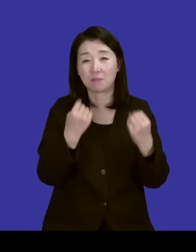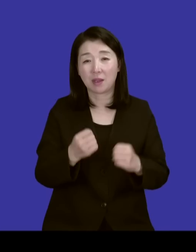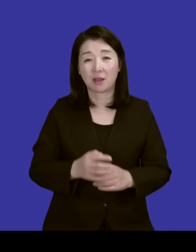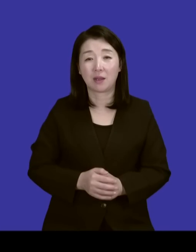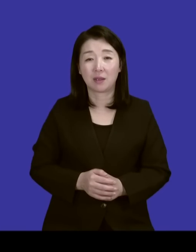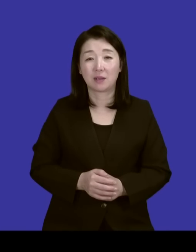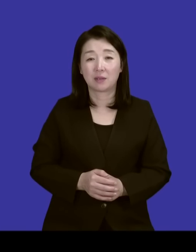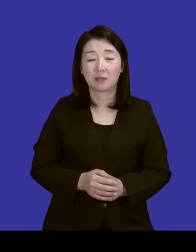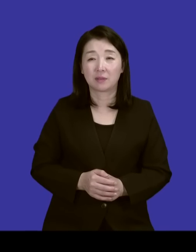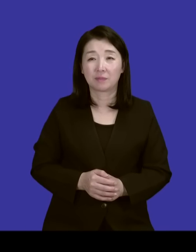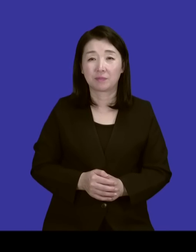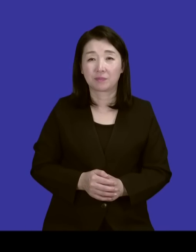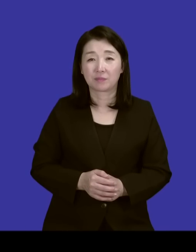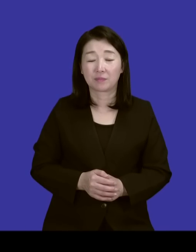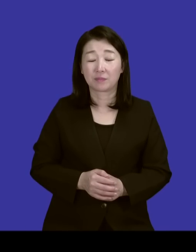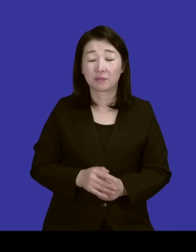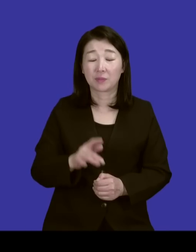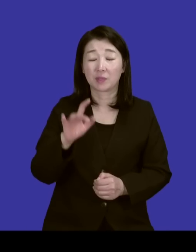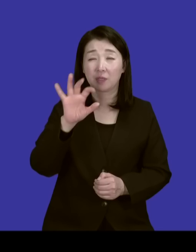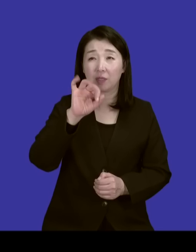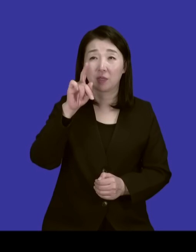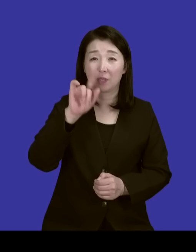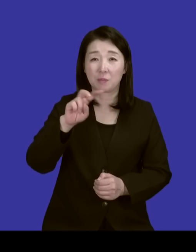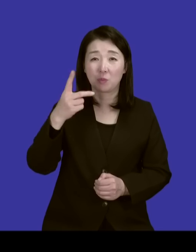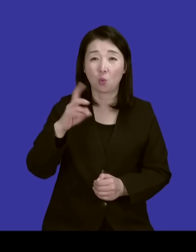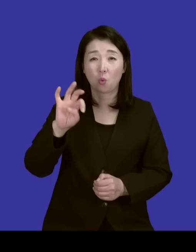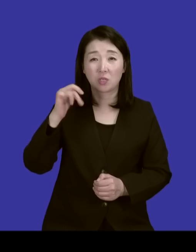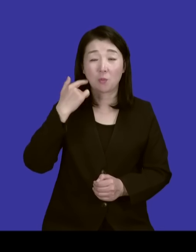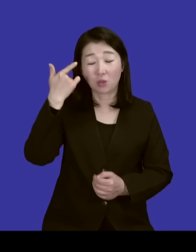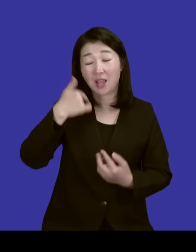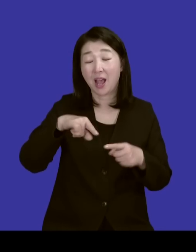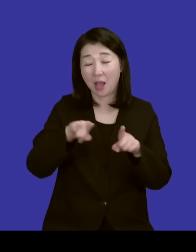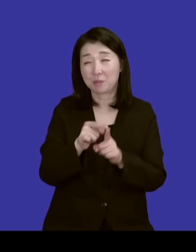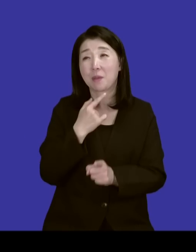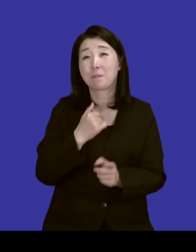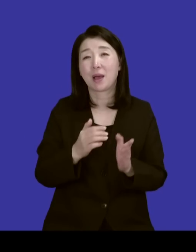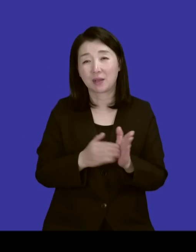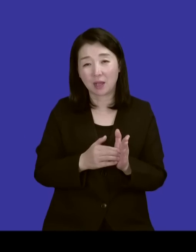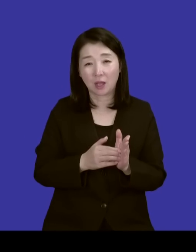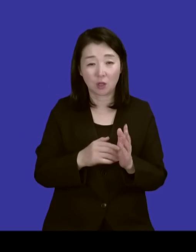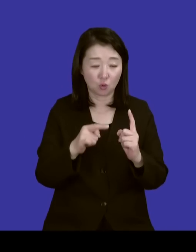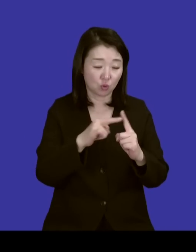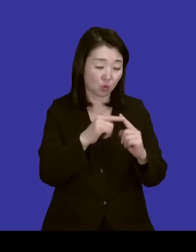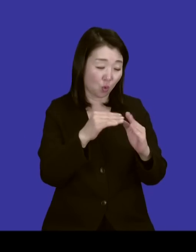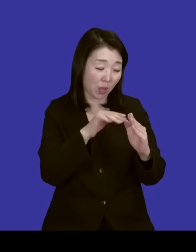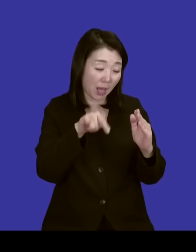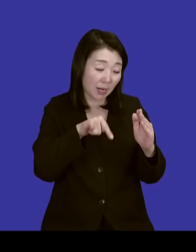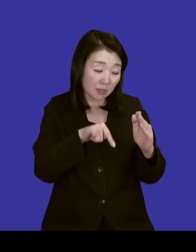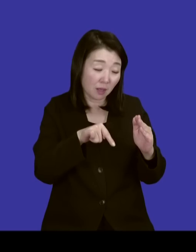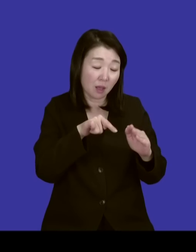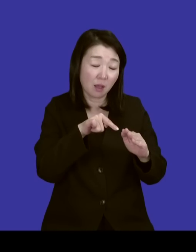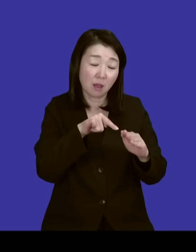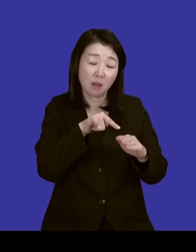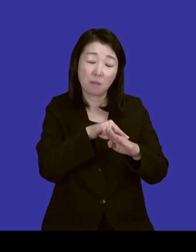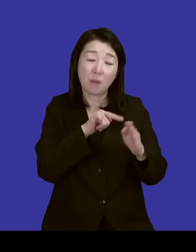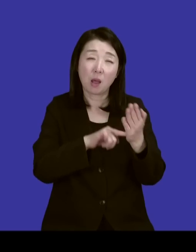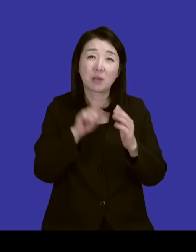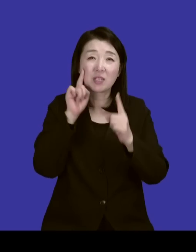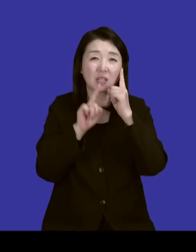목사님하고도 하고 그런 성교사님들 그런 사역도 많이 하고 또 우리 교회도 마음이 아픈 그런 분들이 많이 오시고